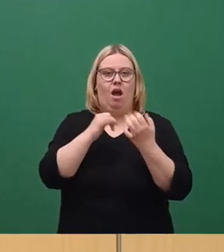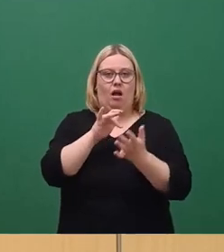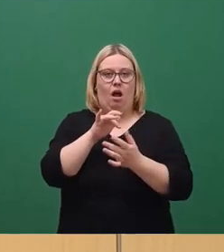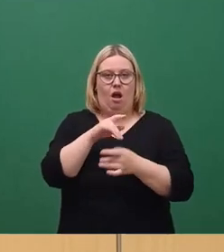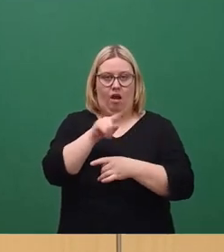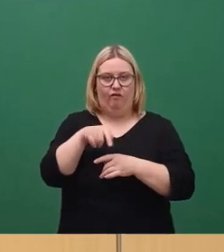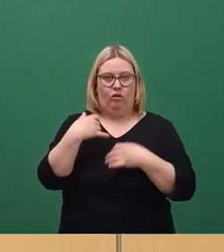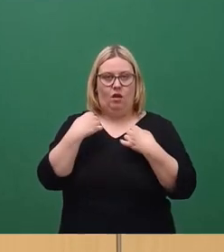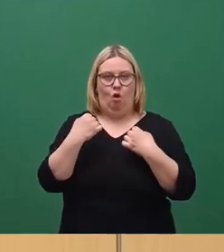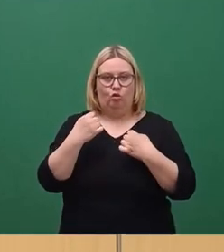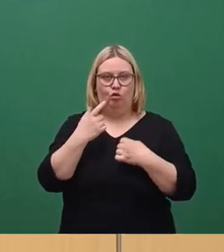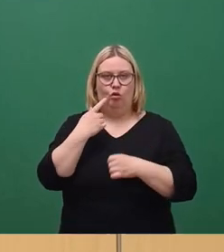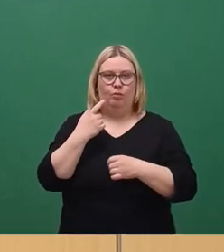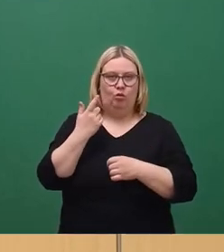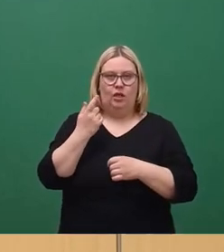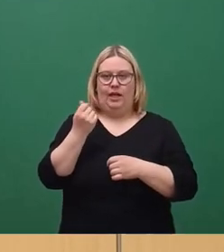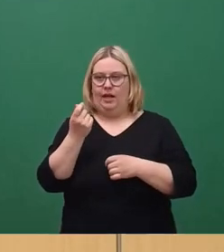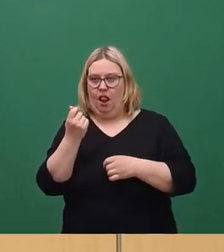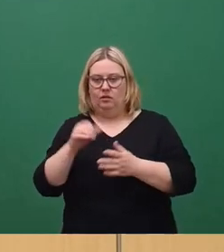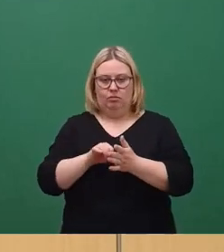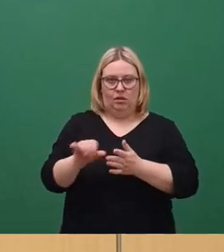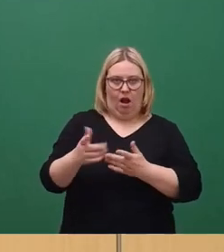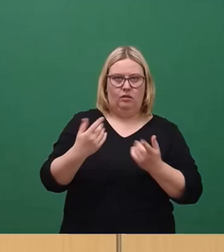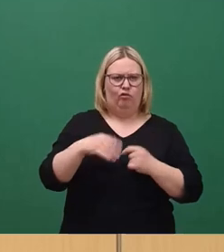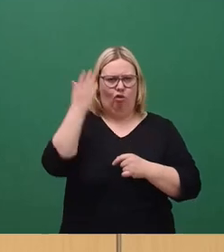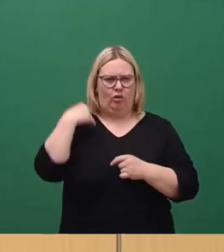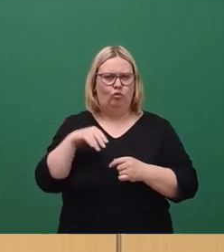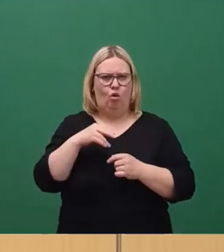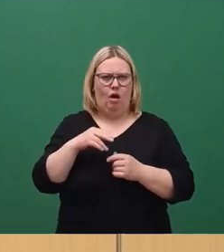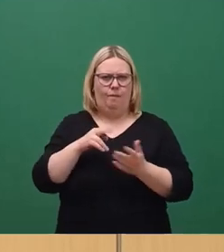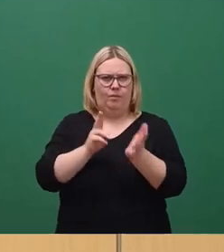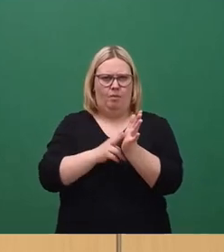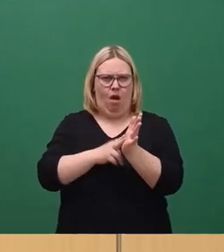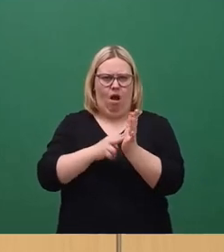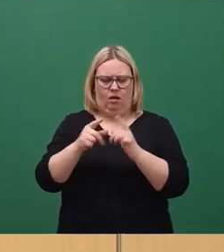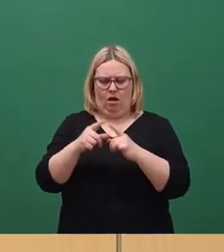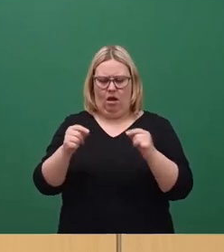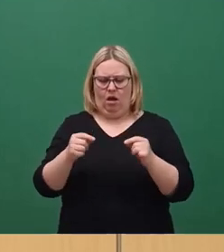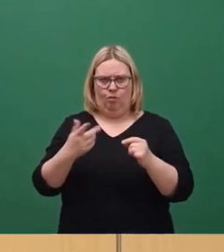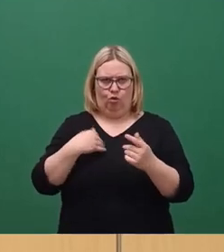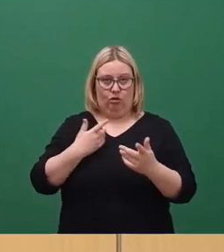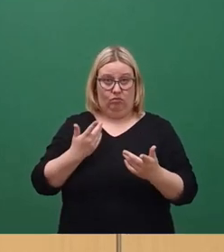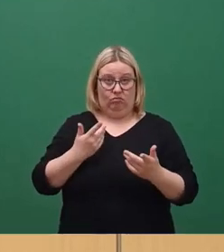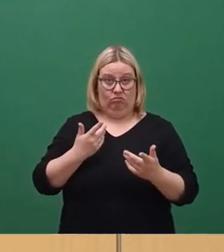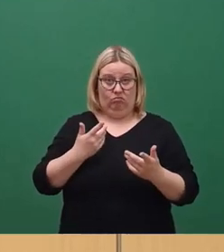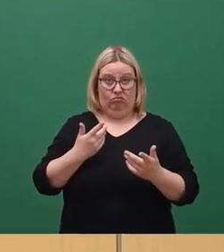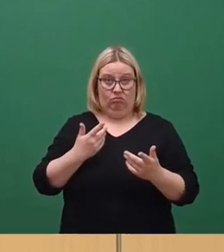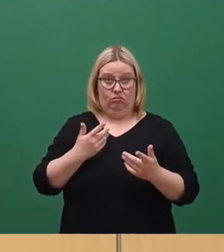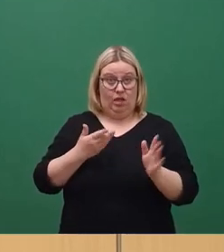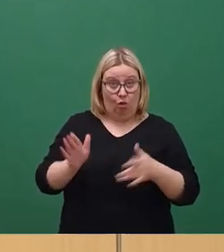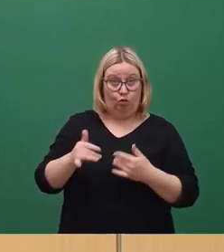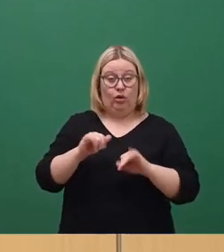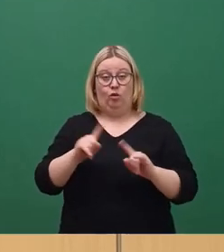Fahrzeuge mit Geld nun umgehen müssen, anstelle mit Wertmarken, ist das in Ordnung?